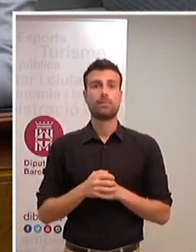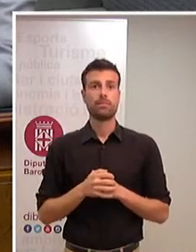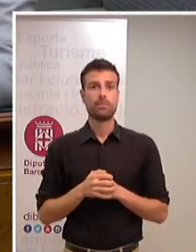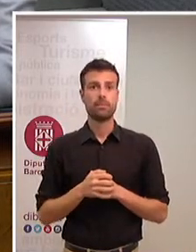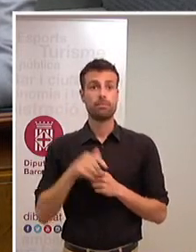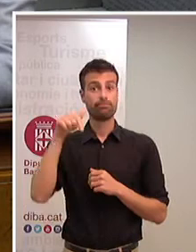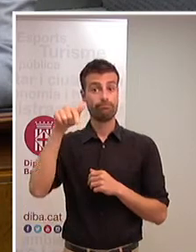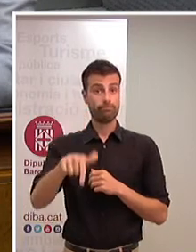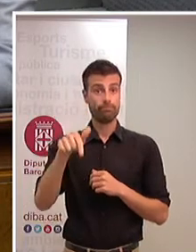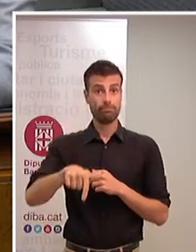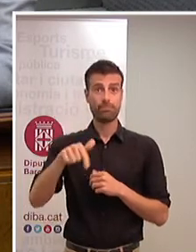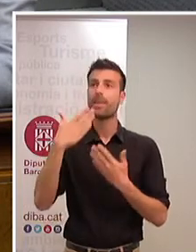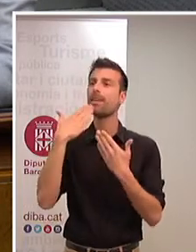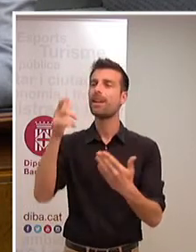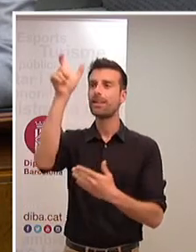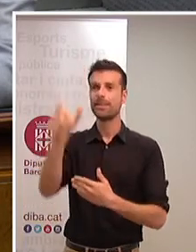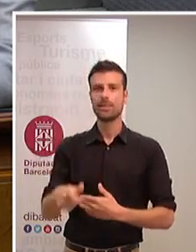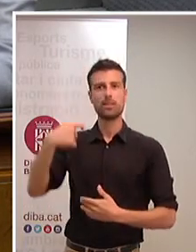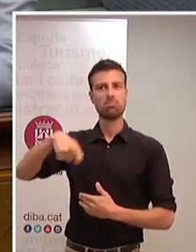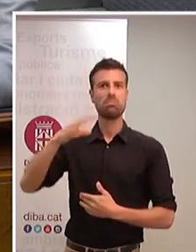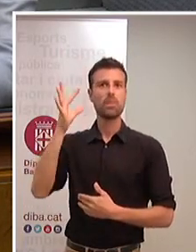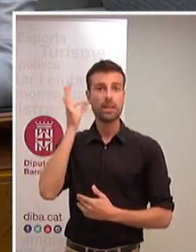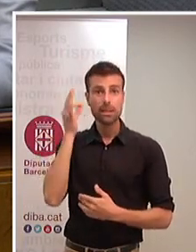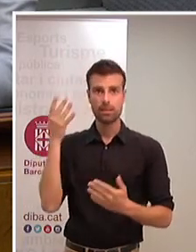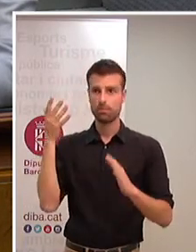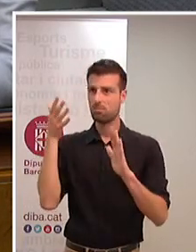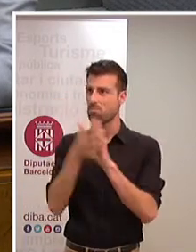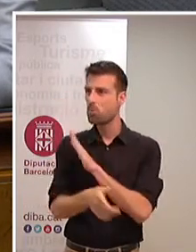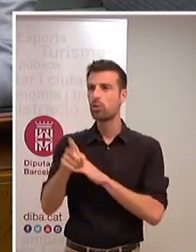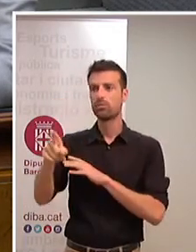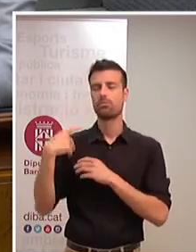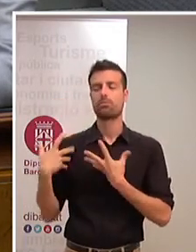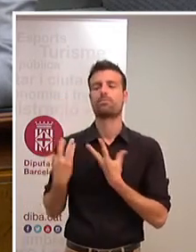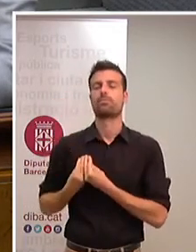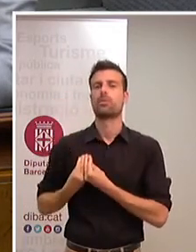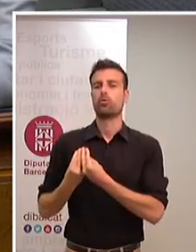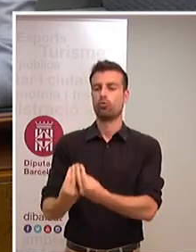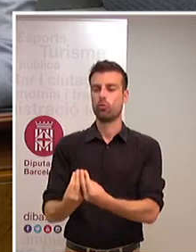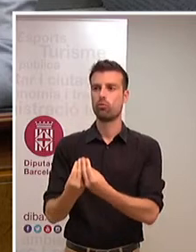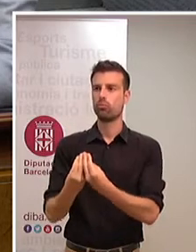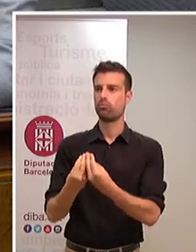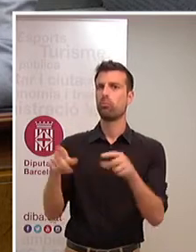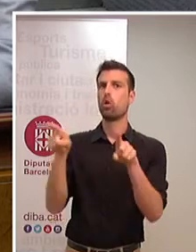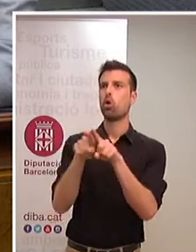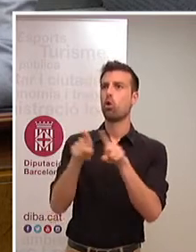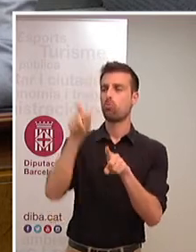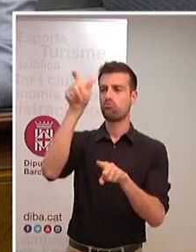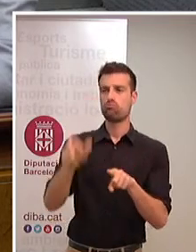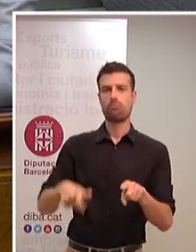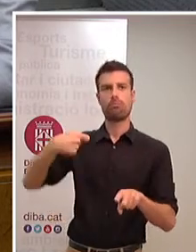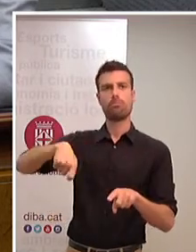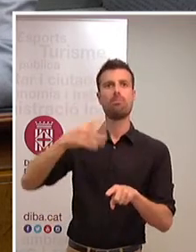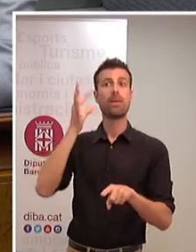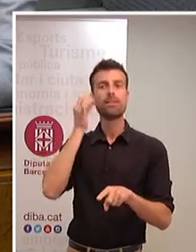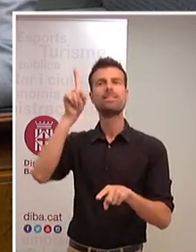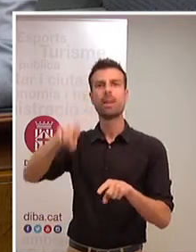En aquest cas, gràcies, presidenta, per aquests anys que ens has acompanyat com a presidenta als tres darrers, però com a